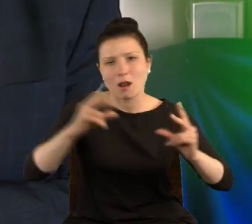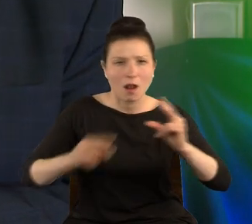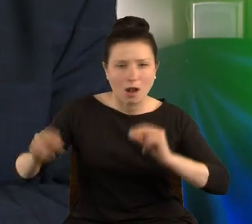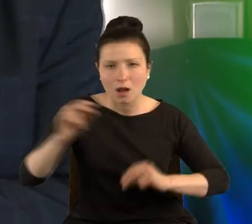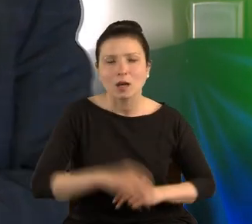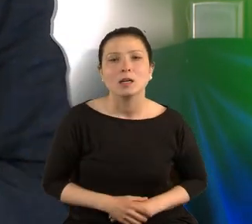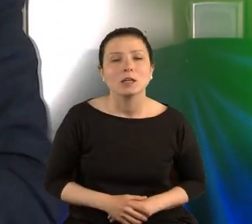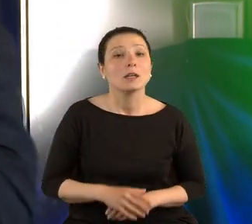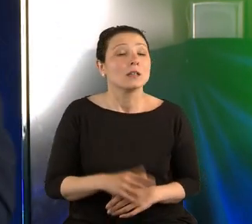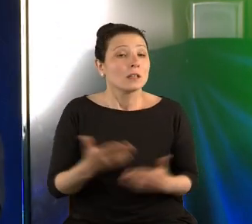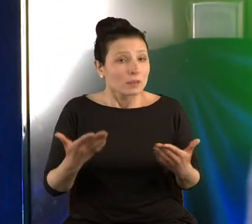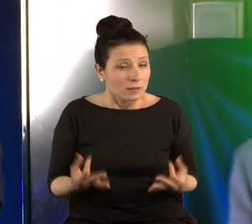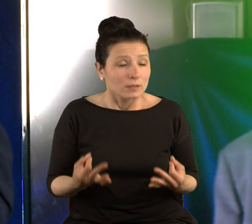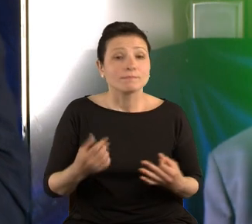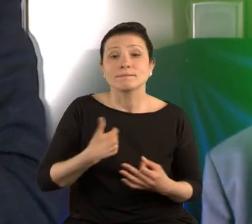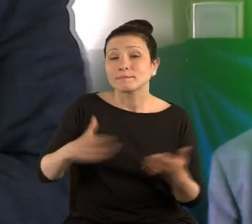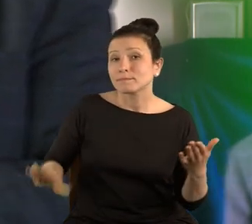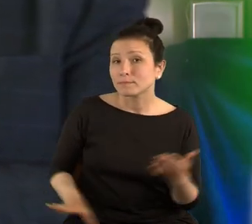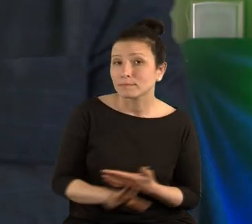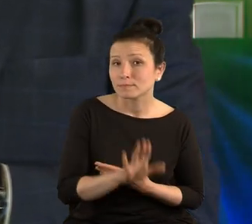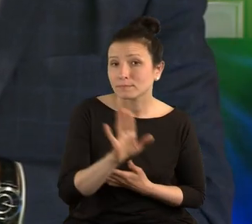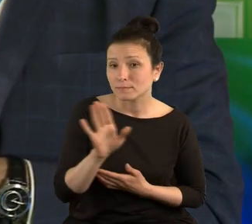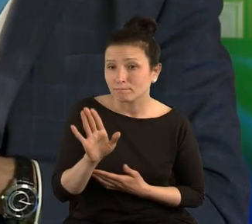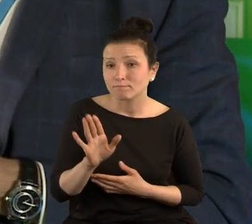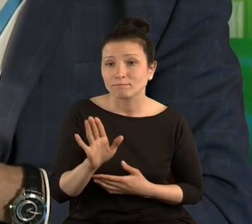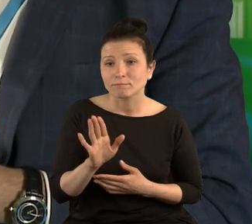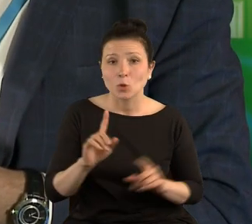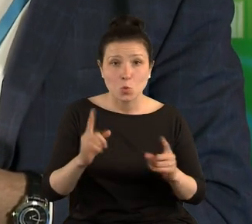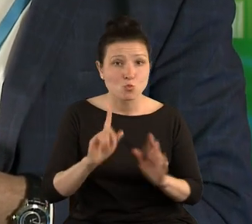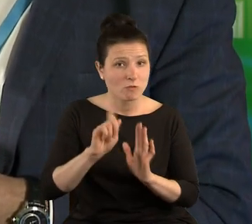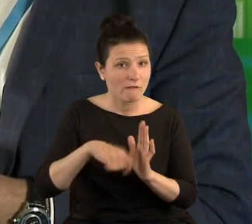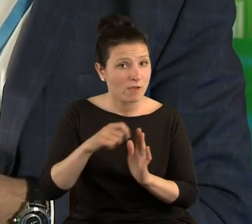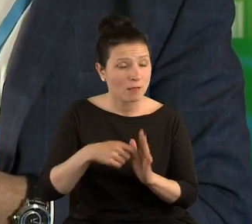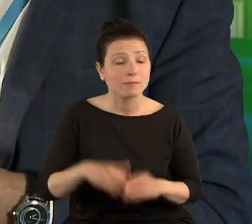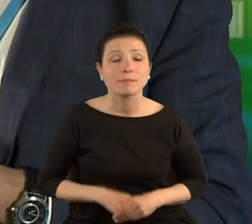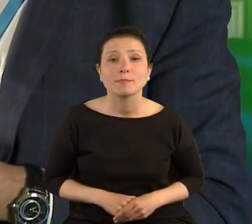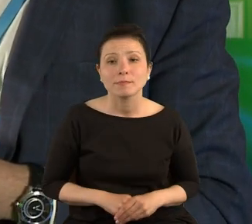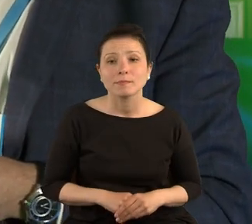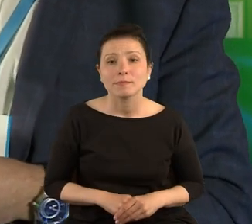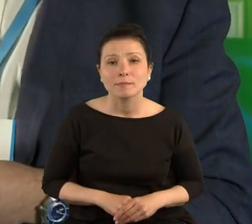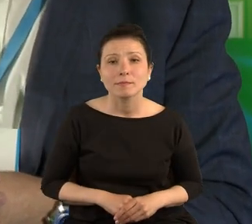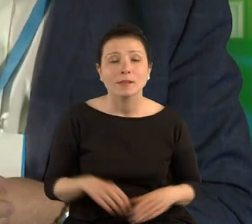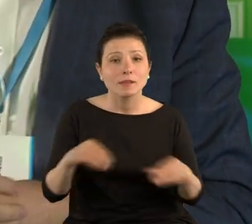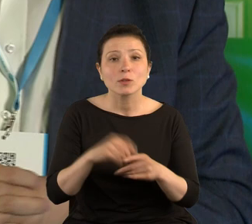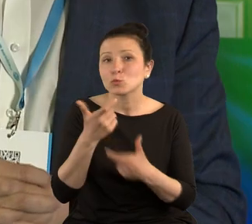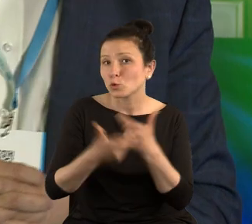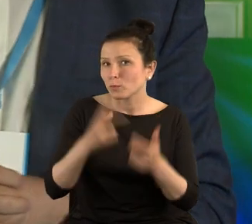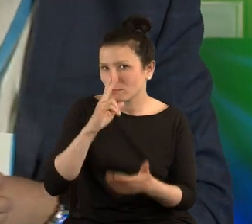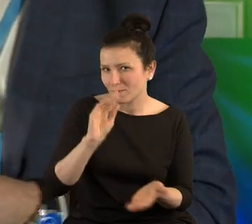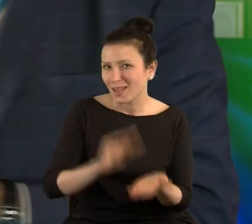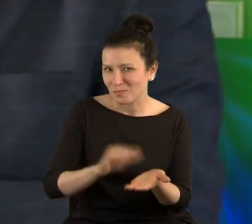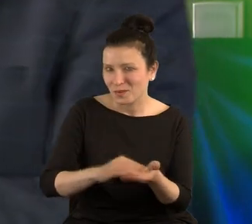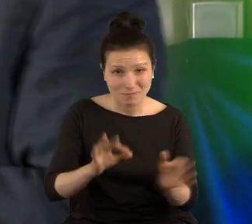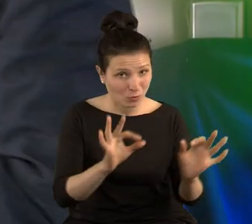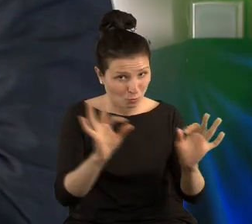Pozwólcie, że teraz wam zaprezentuję ten krótki filmik i przeprowadzimy eksperyment. Dobrze?